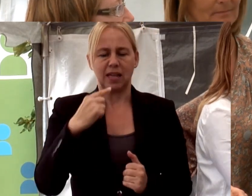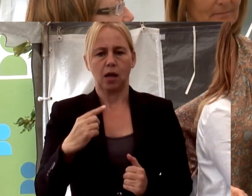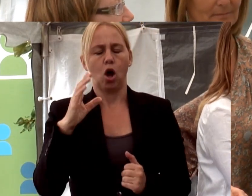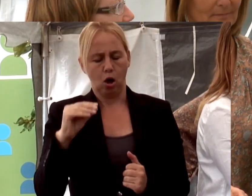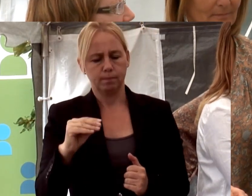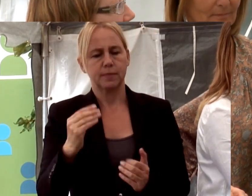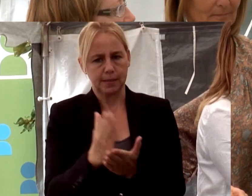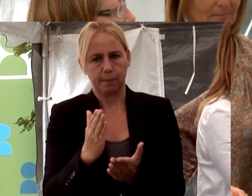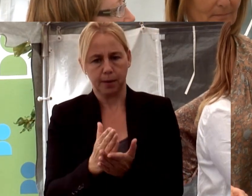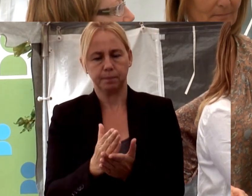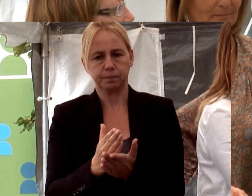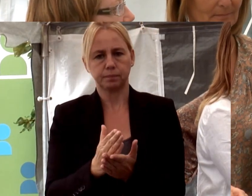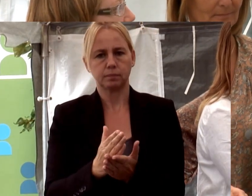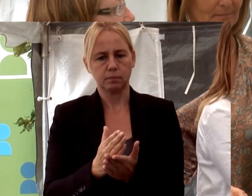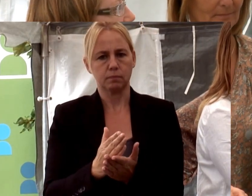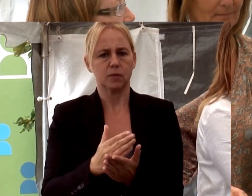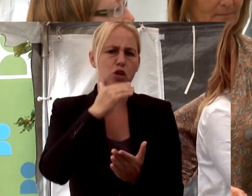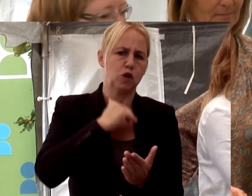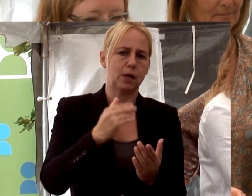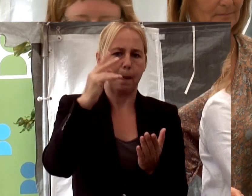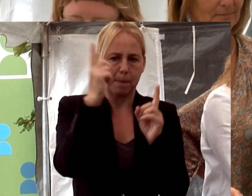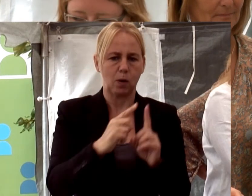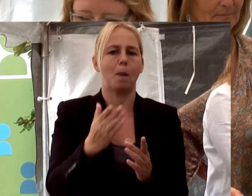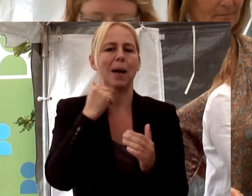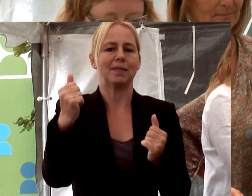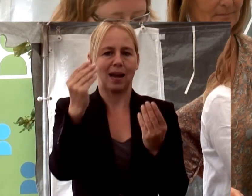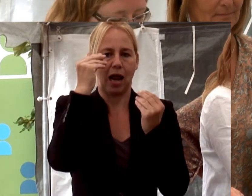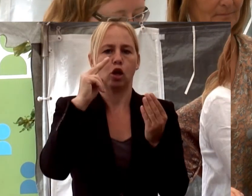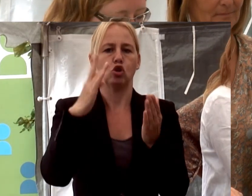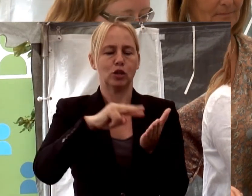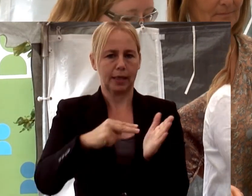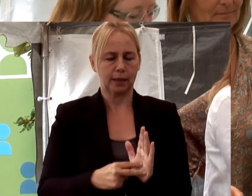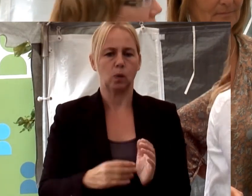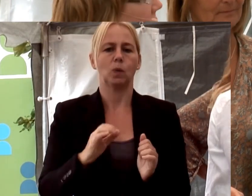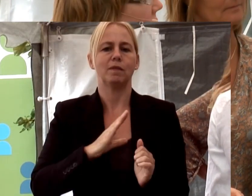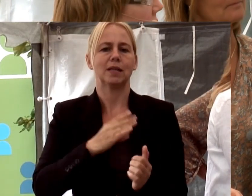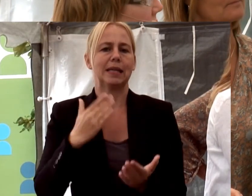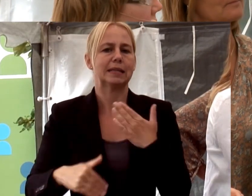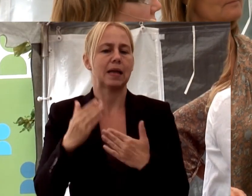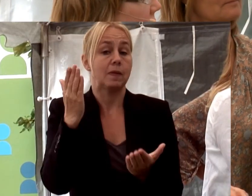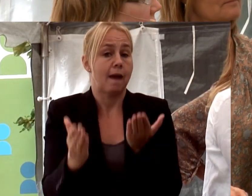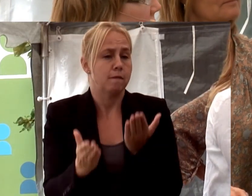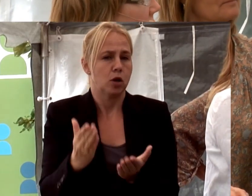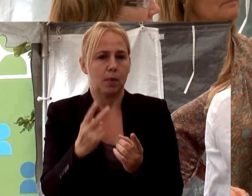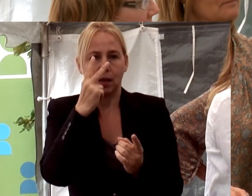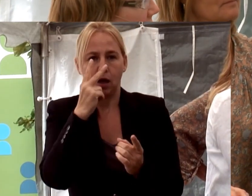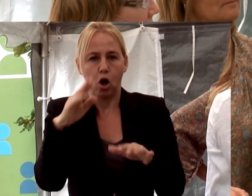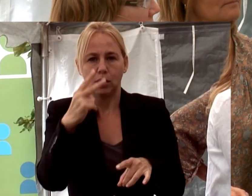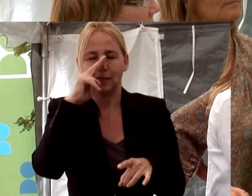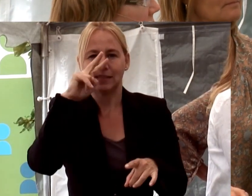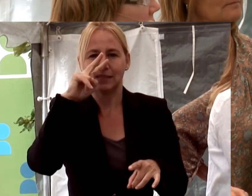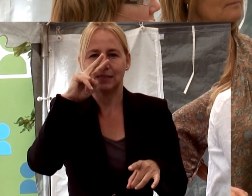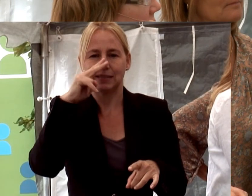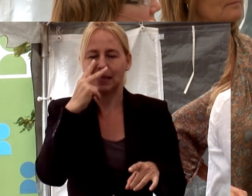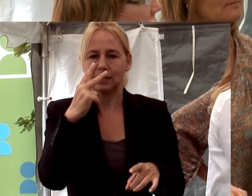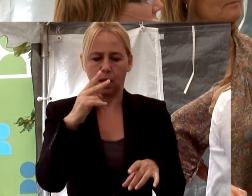säger att det är på det viset. Och där finns det en jätteintressant jämförelse för man gick vidare och tittade. Sätter man